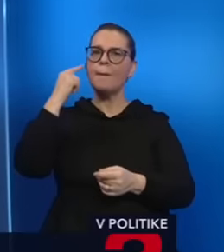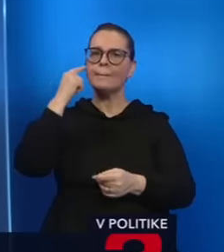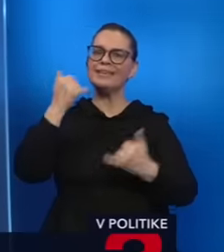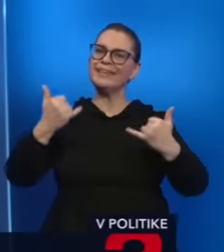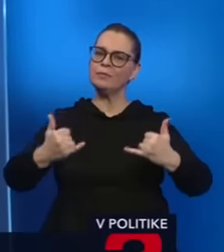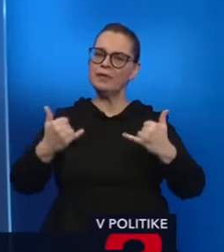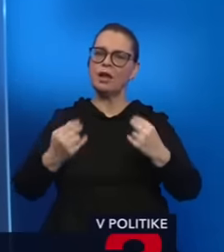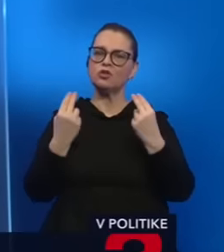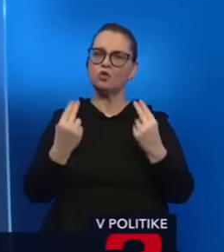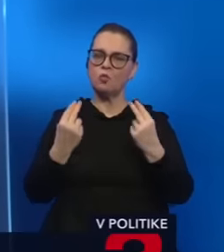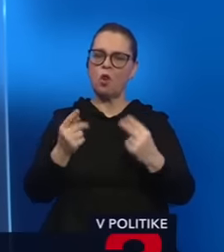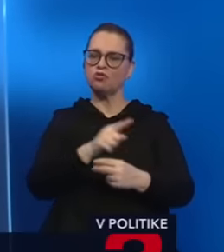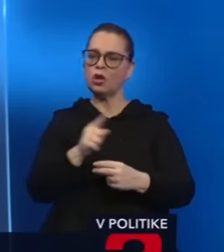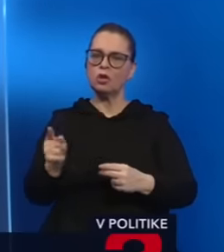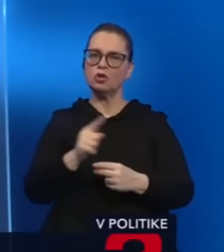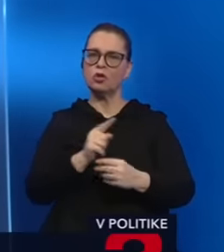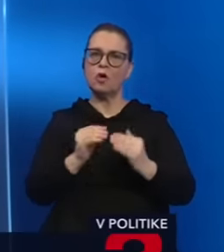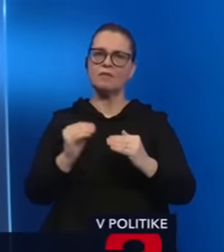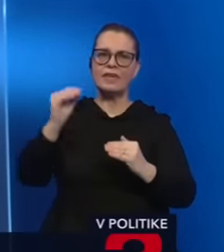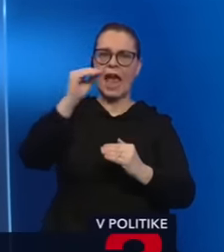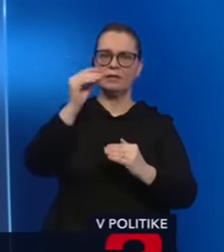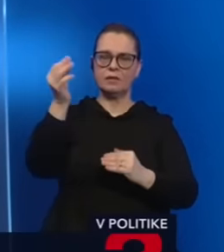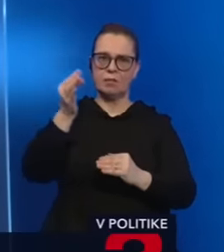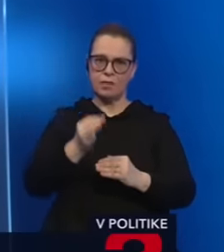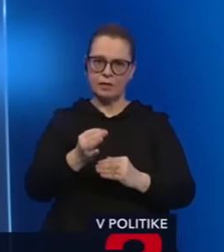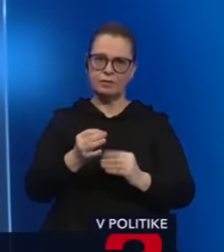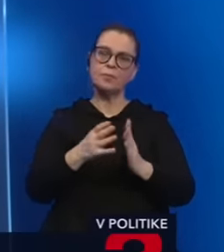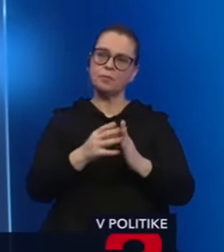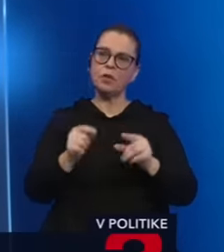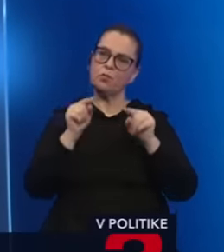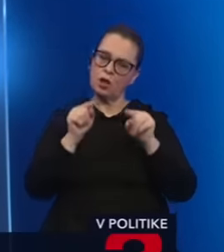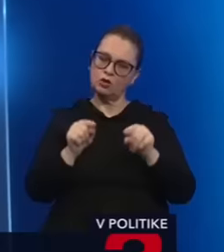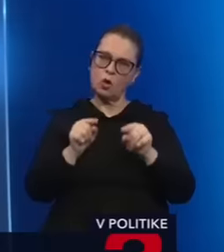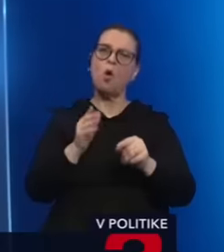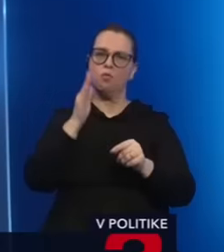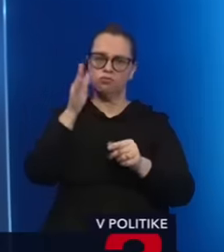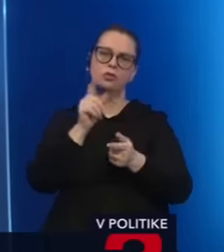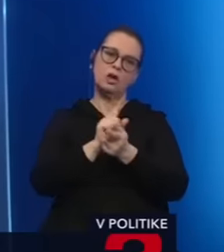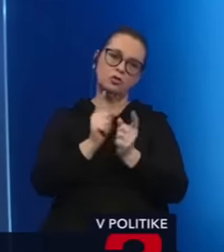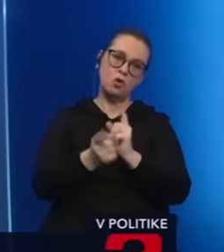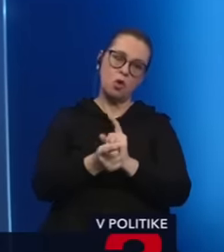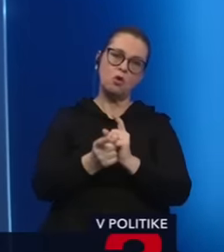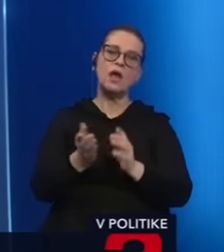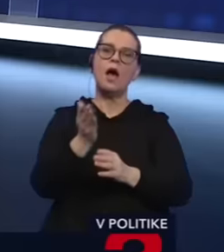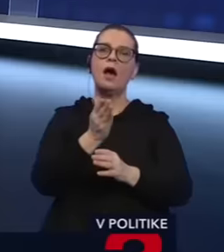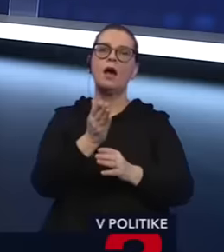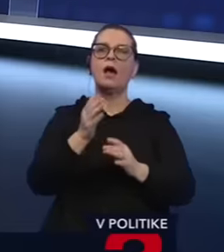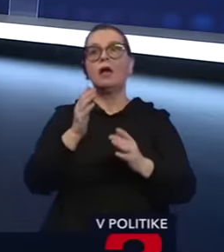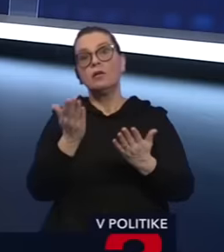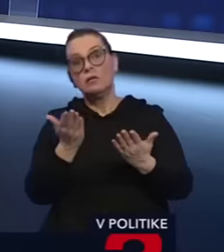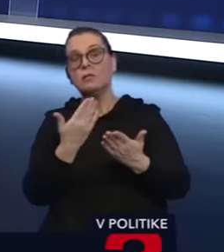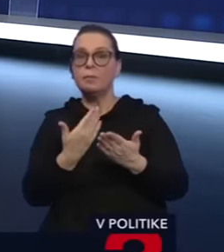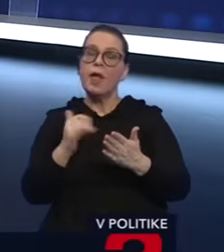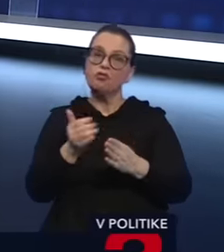bude mať väčšiu pozíciu a podľa toho je možné, že tak nejaké toho deje. Ešte pred finálnym ako prvým kolom príde,